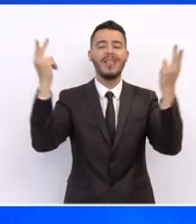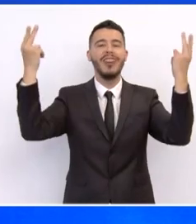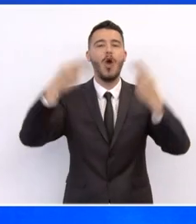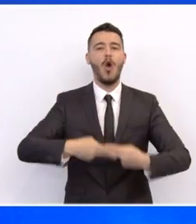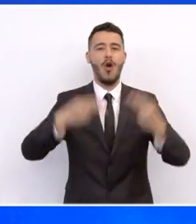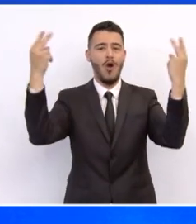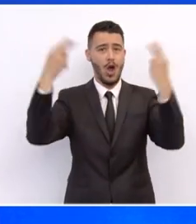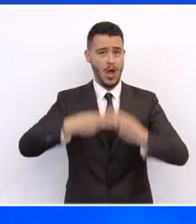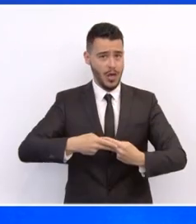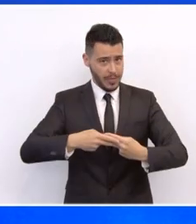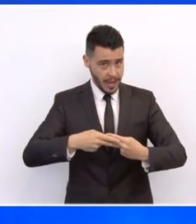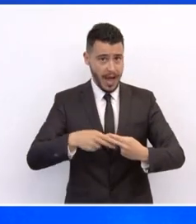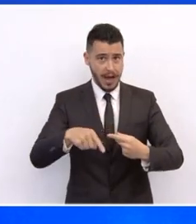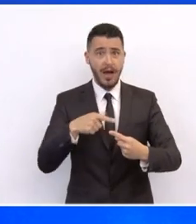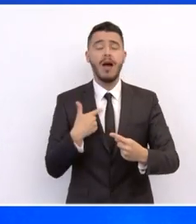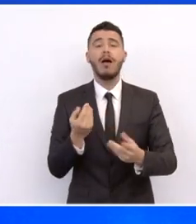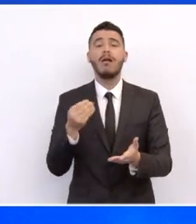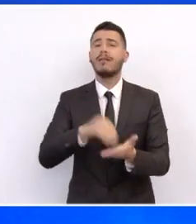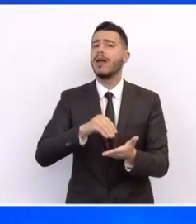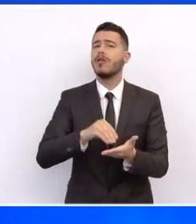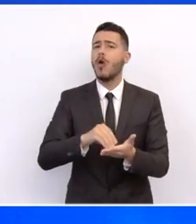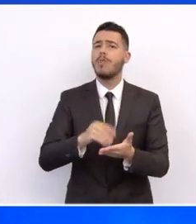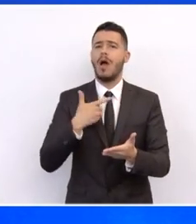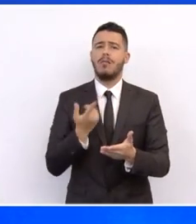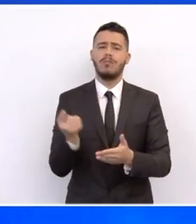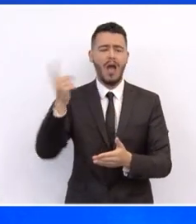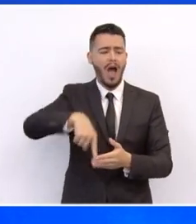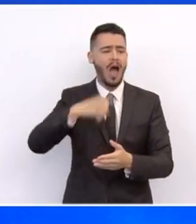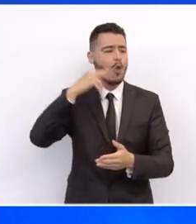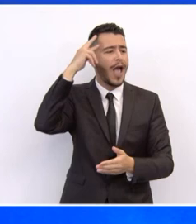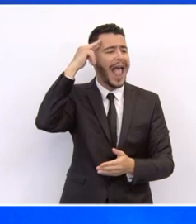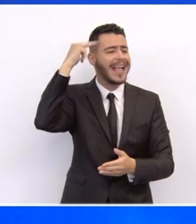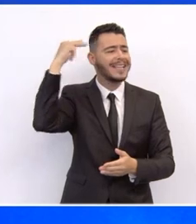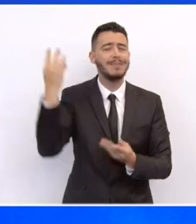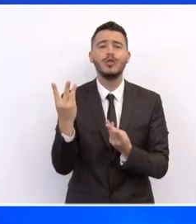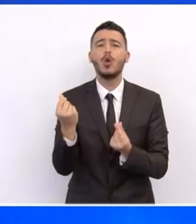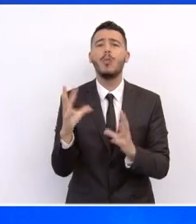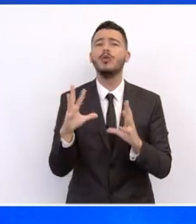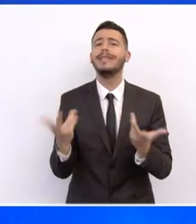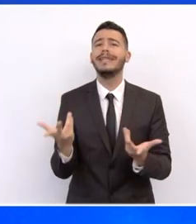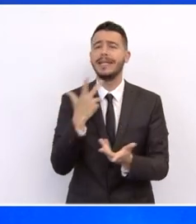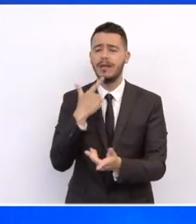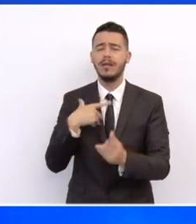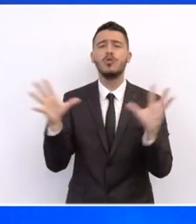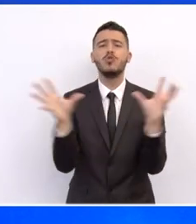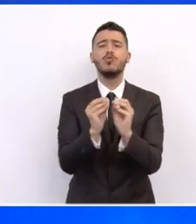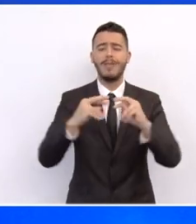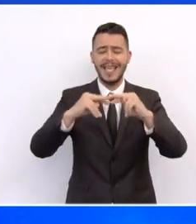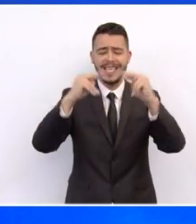άλλες έξυπνες υποδομές όπως ειδικοί μετρητές και αισθητήριες της Γέφυρας.